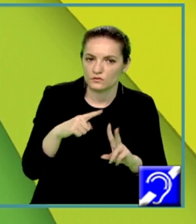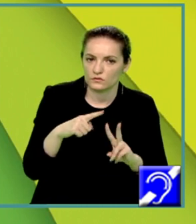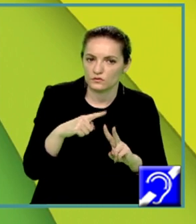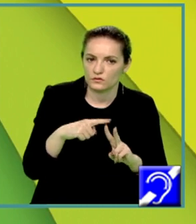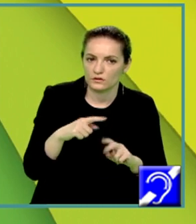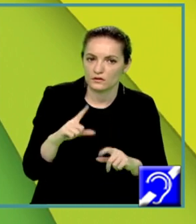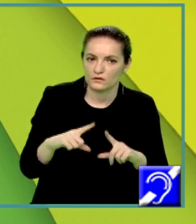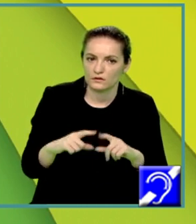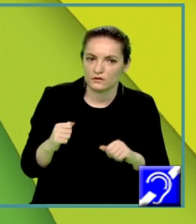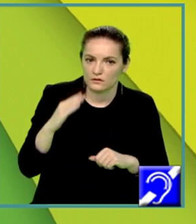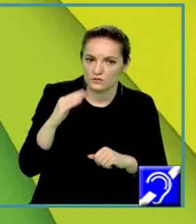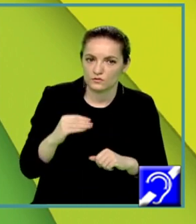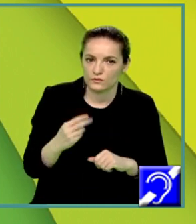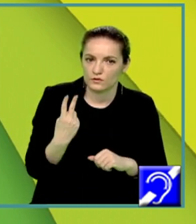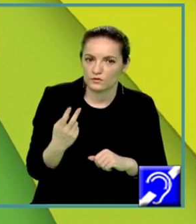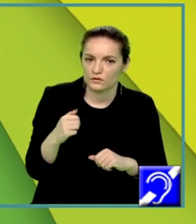ori a conform formulei.